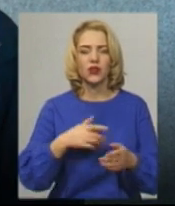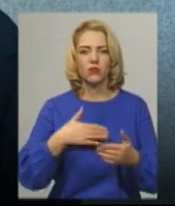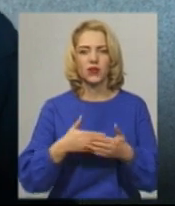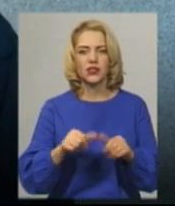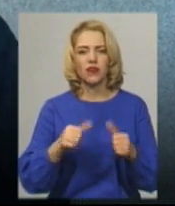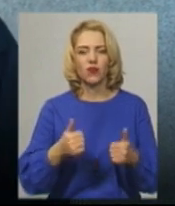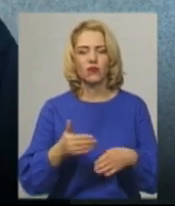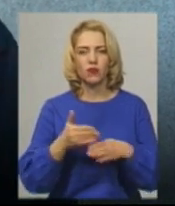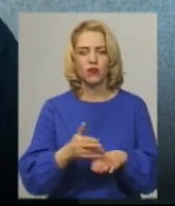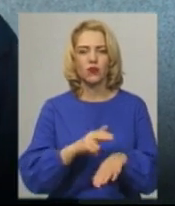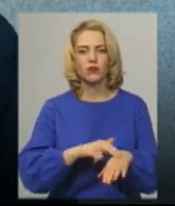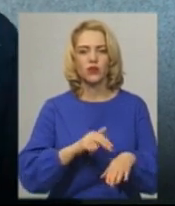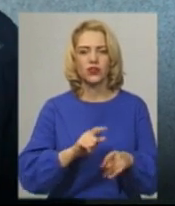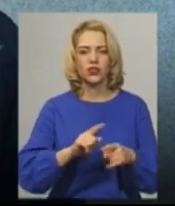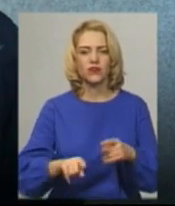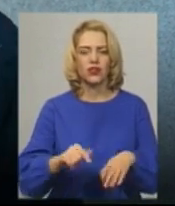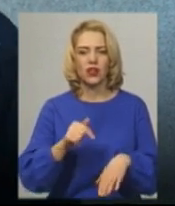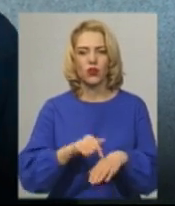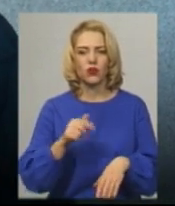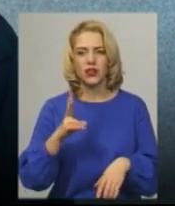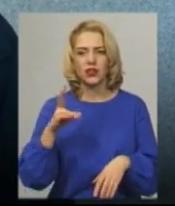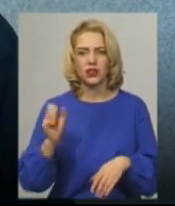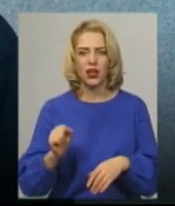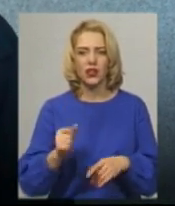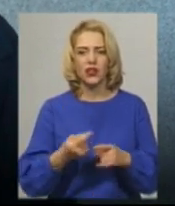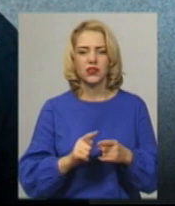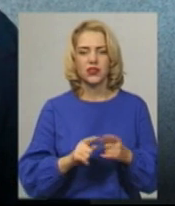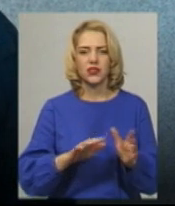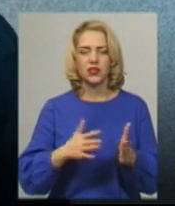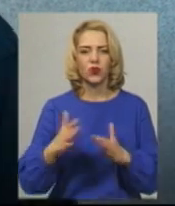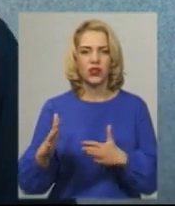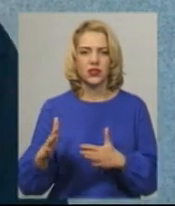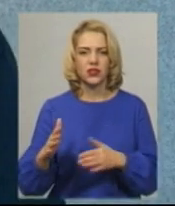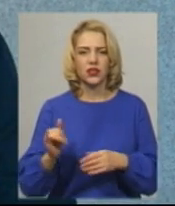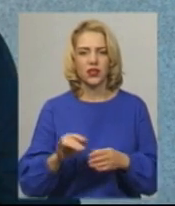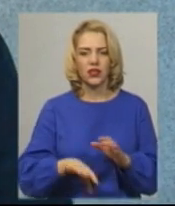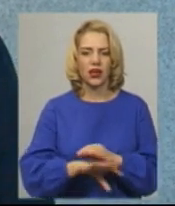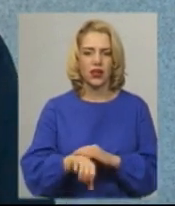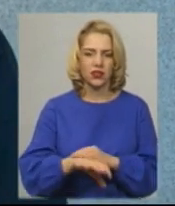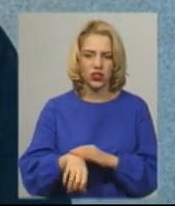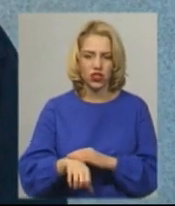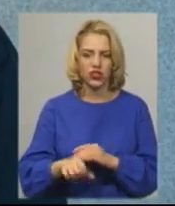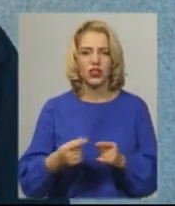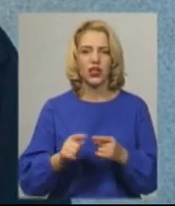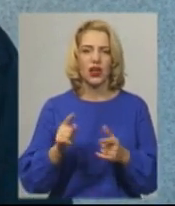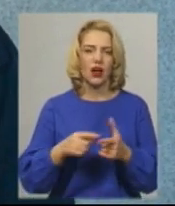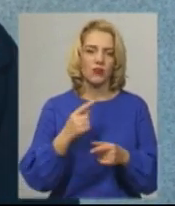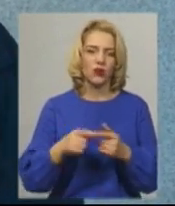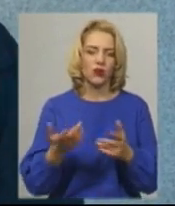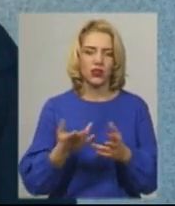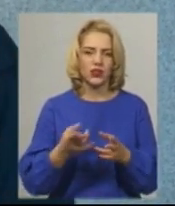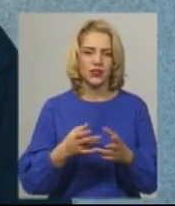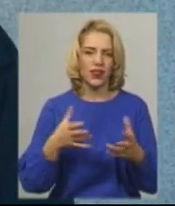працівникам поліції швидше реагувати на ті ситуації. Це крадіжки, можливо, якісь ДТП